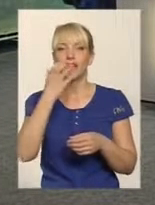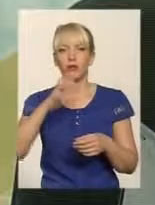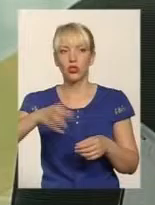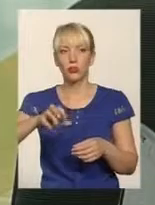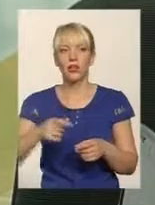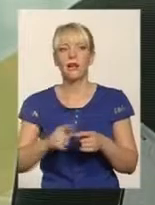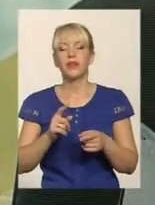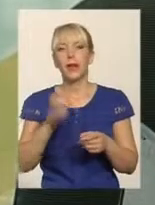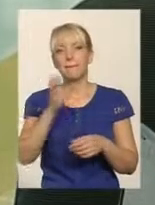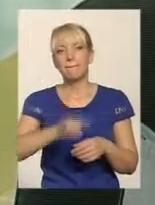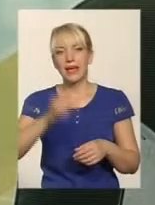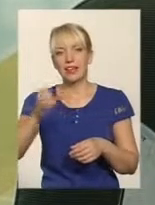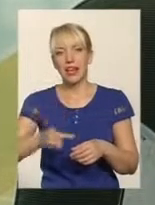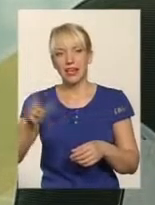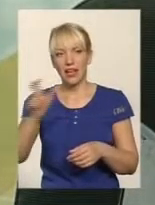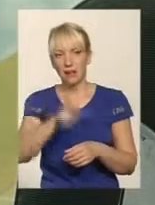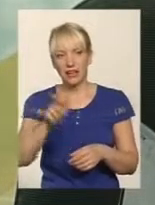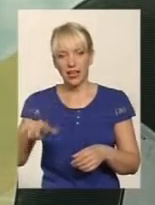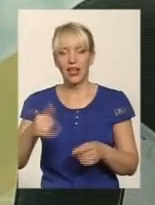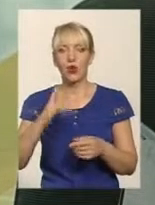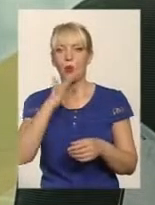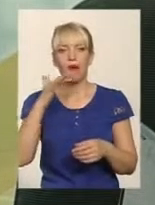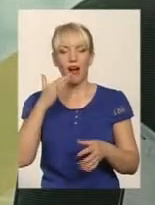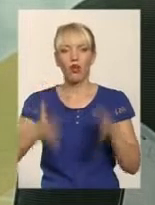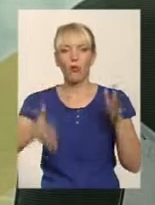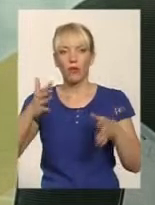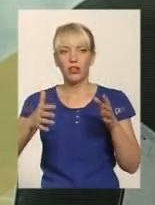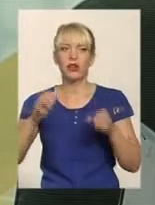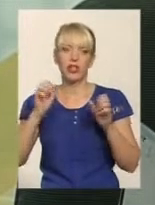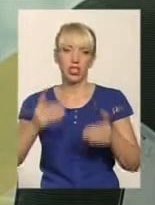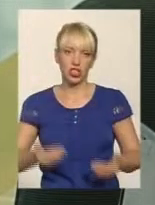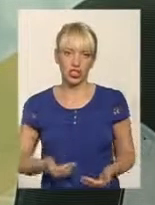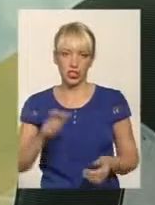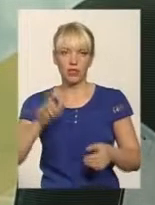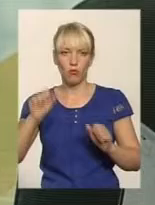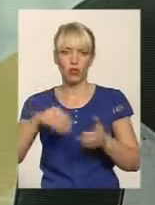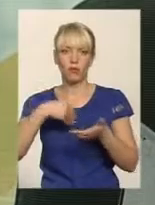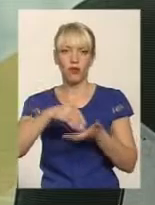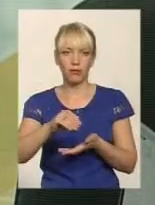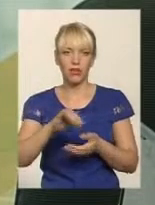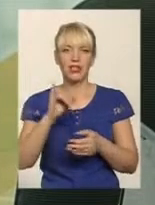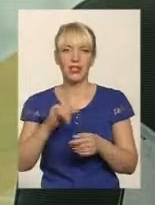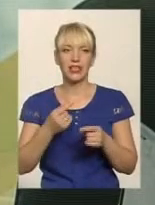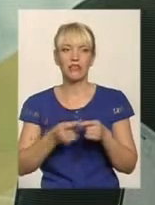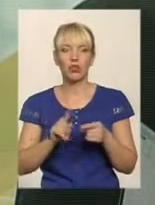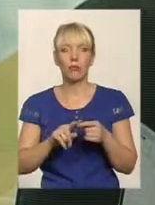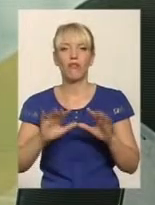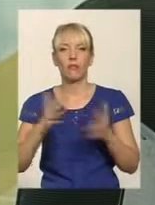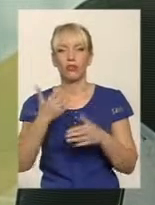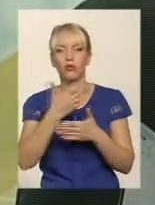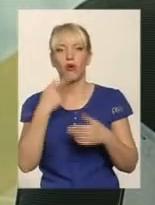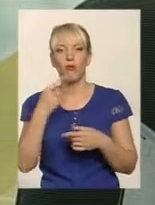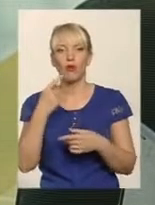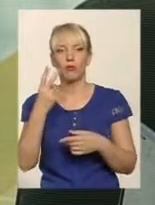Батареї і терморегулятори мешканці багатоповерхівок, звісно, можуть придбати. І в цьому випадку ми говоримо